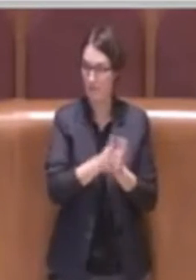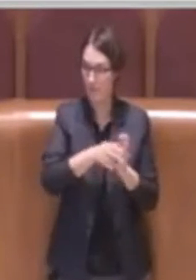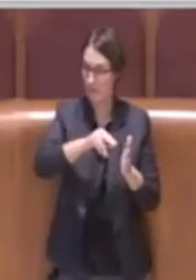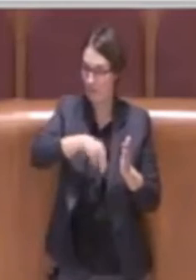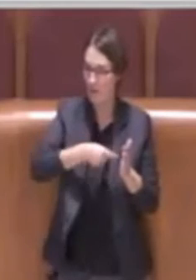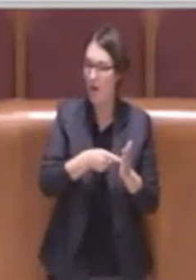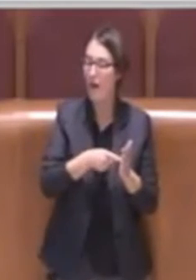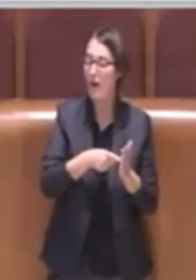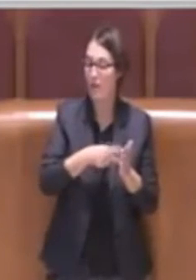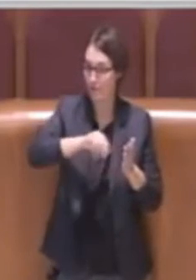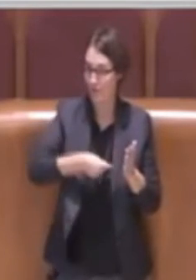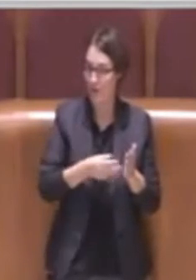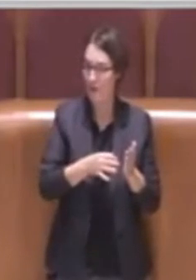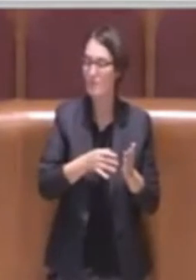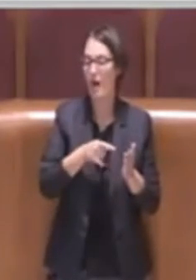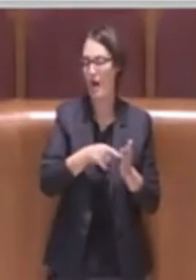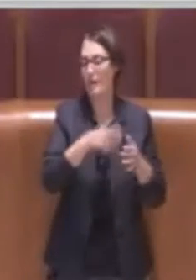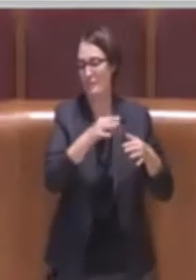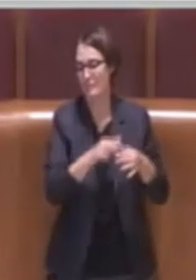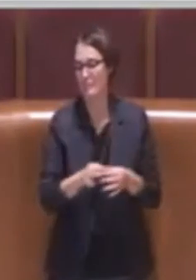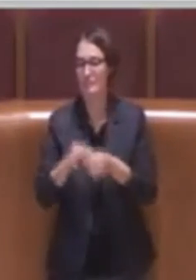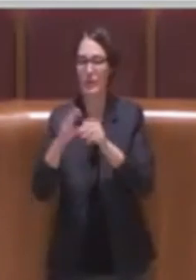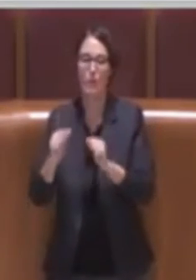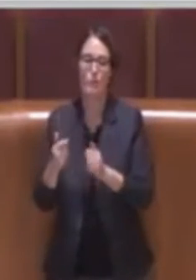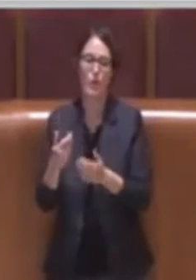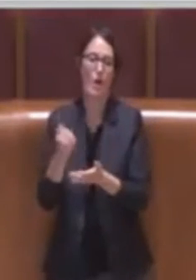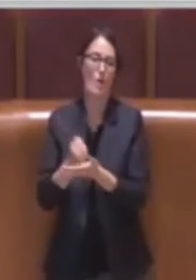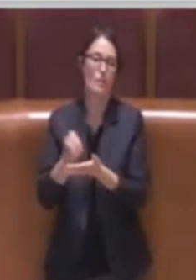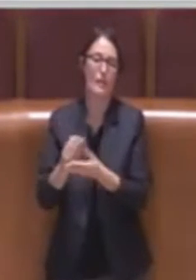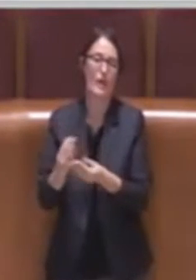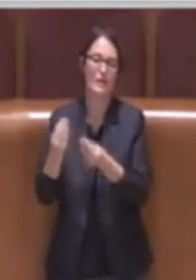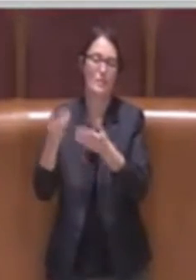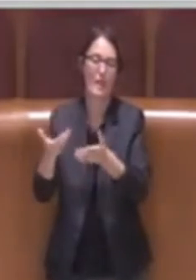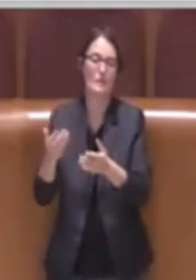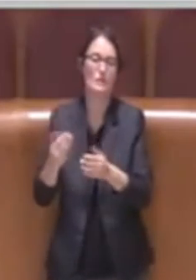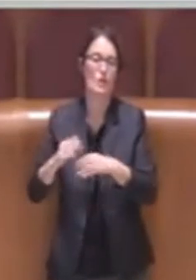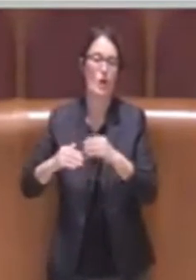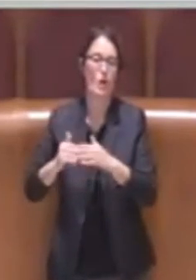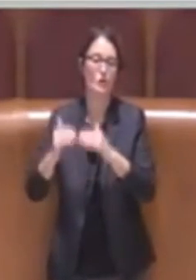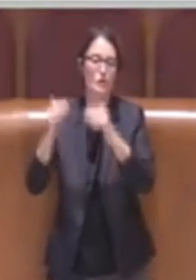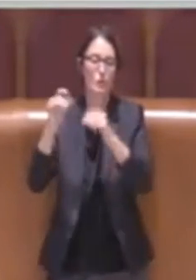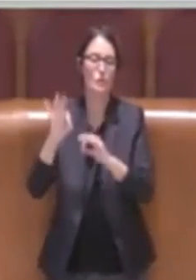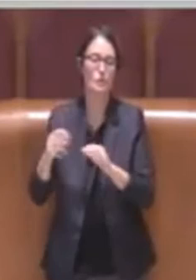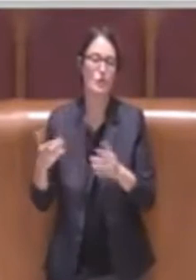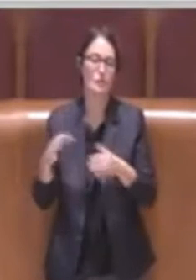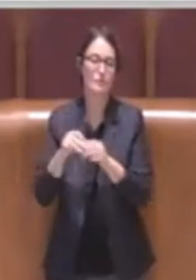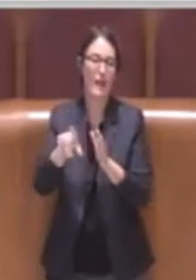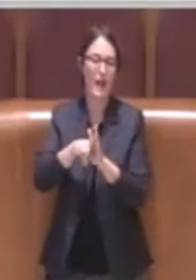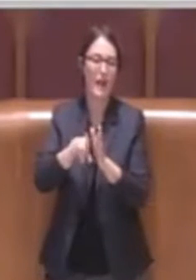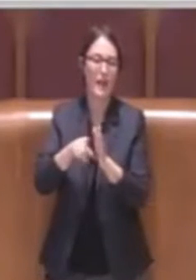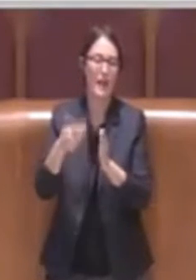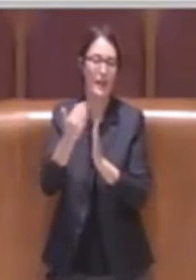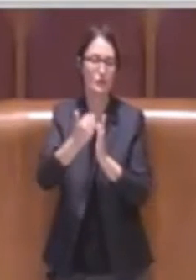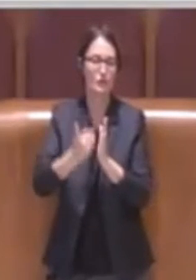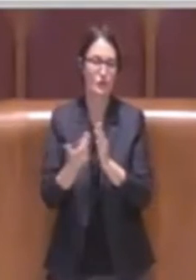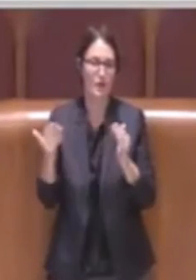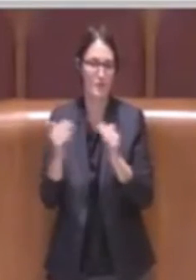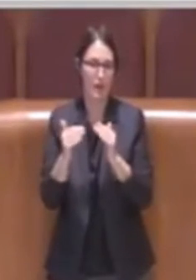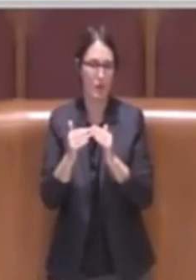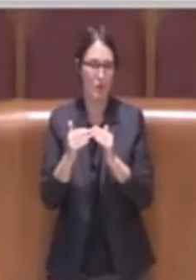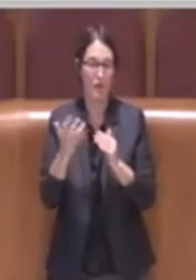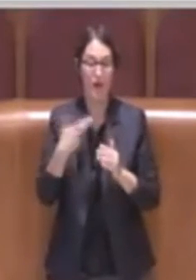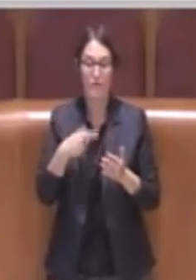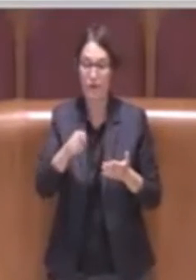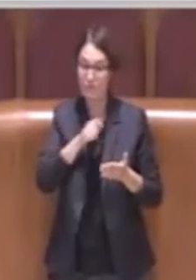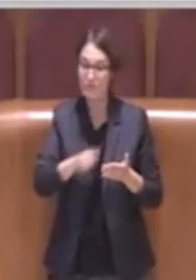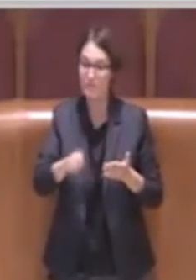di costruire in base alla legge del piano casa e abbiamo voluto porre l'accento su delle obbligazioni che devono essere